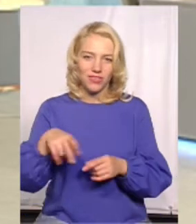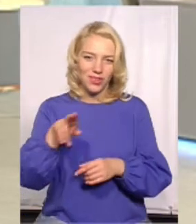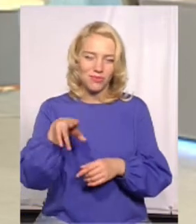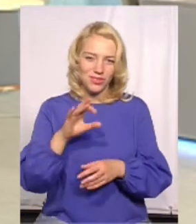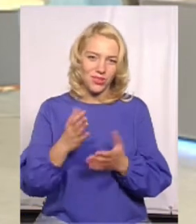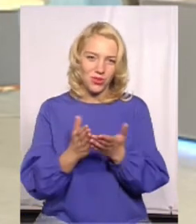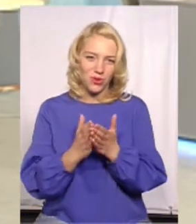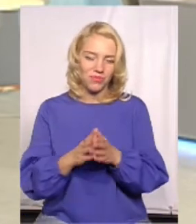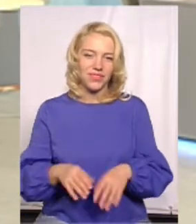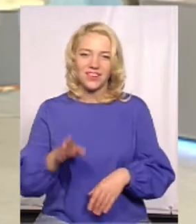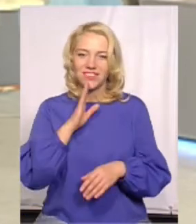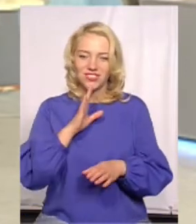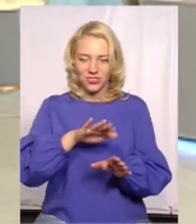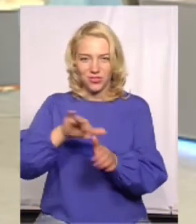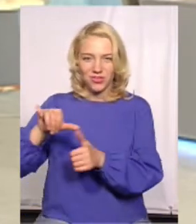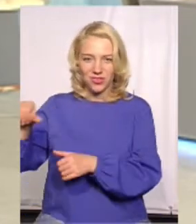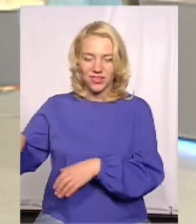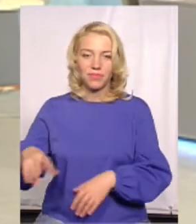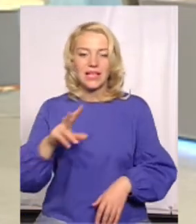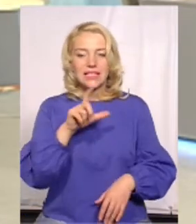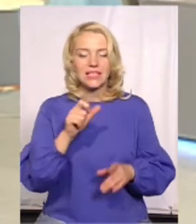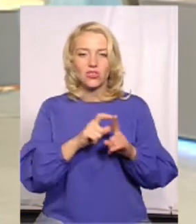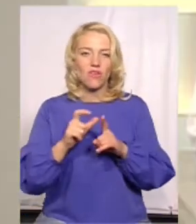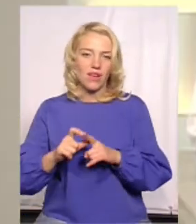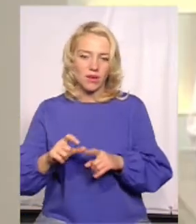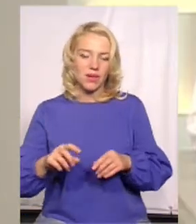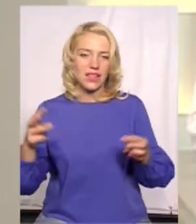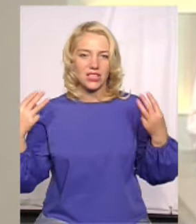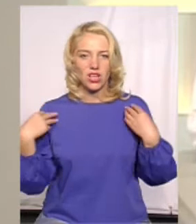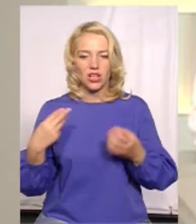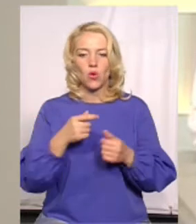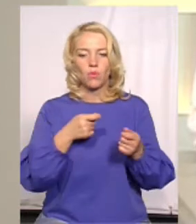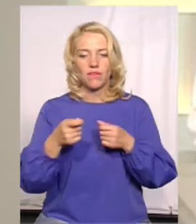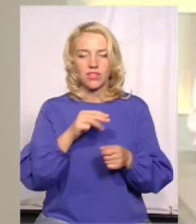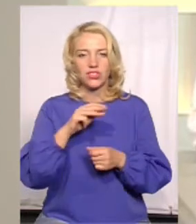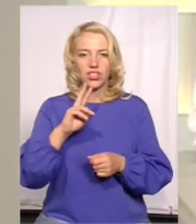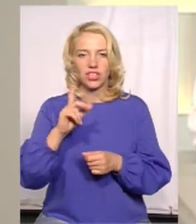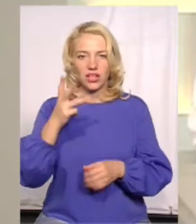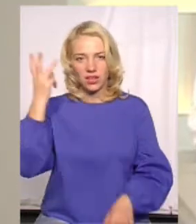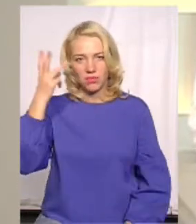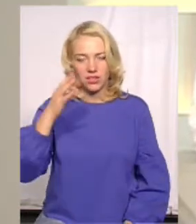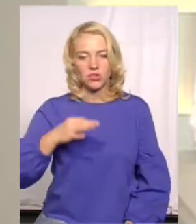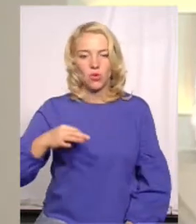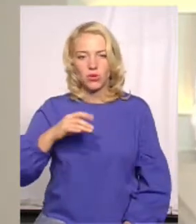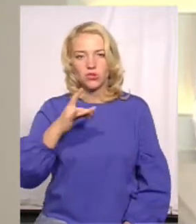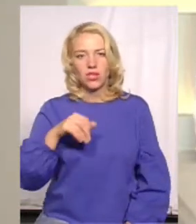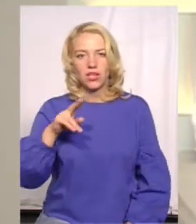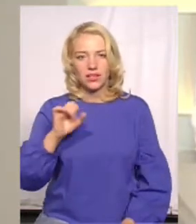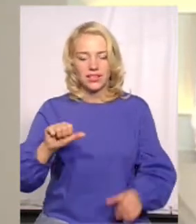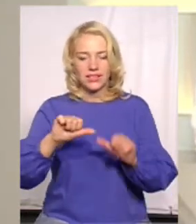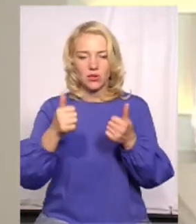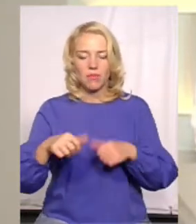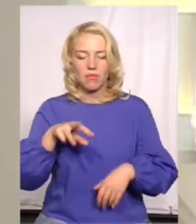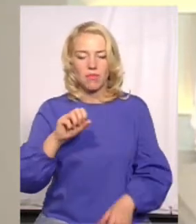Жінок остав на потом. За словами начальника управління ЖКГ Хмельницької міської ради Василя Новачка з культури